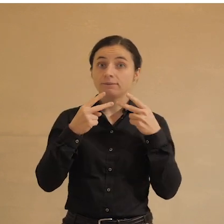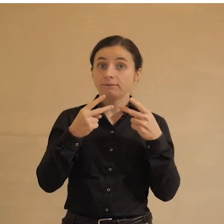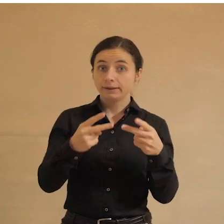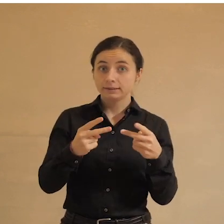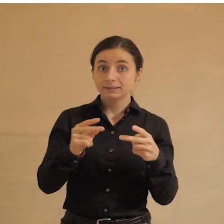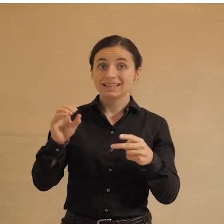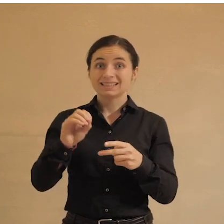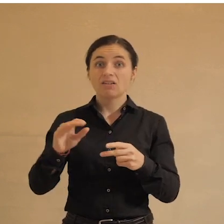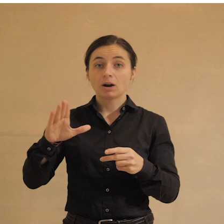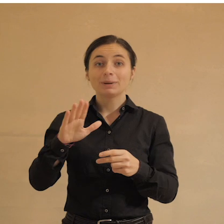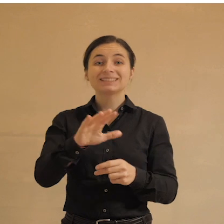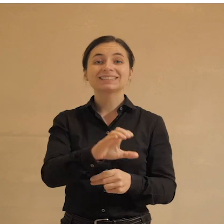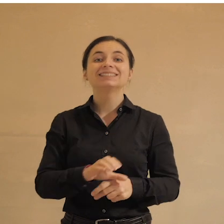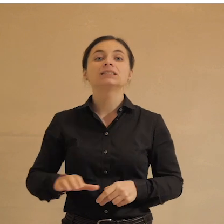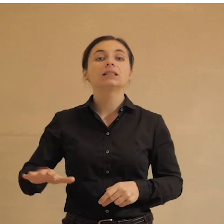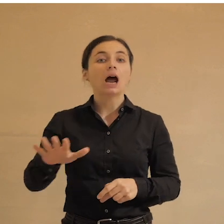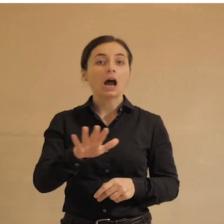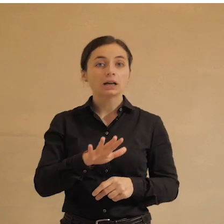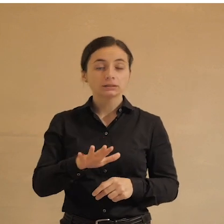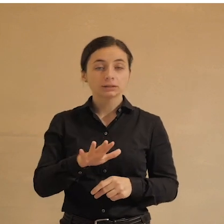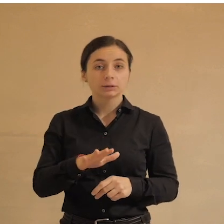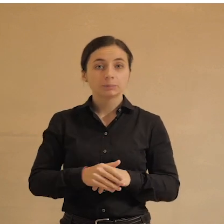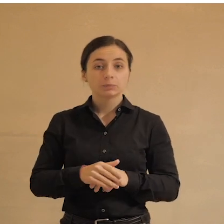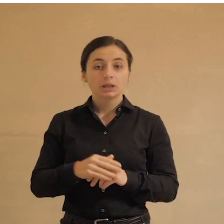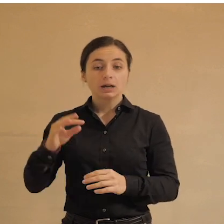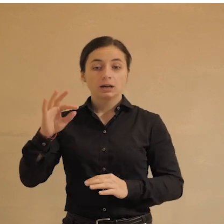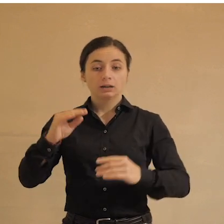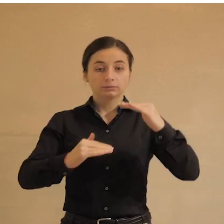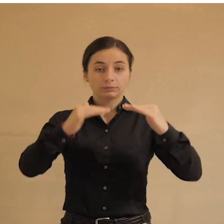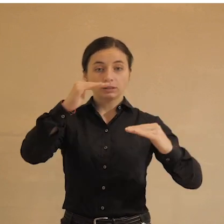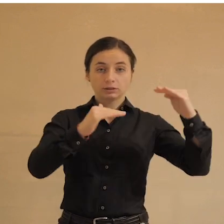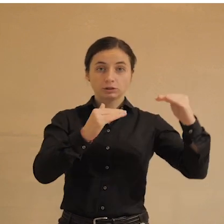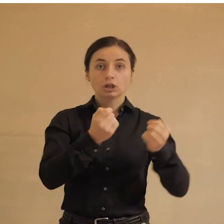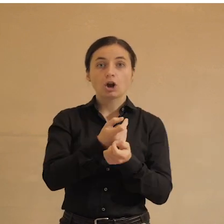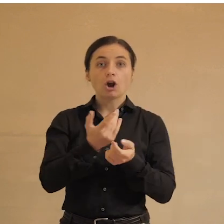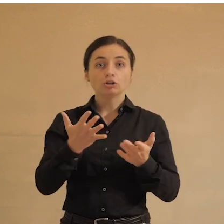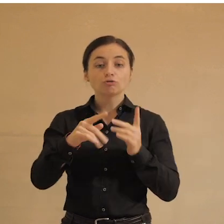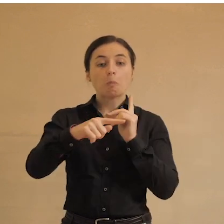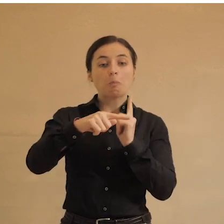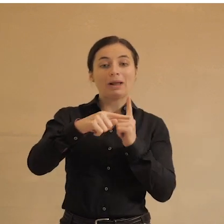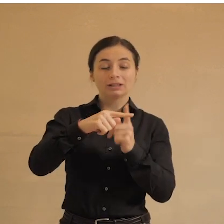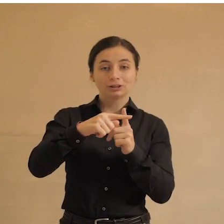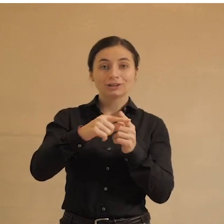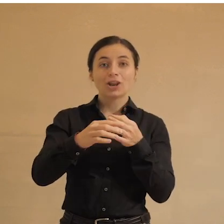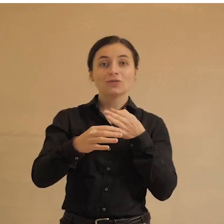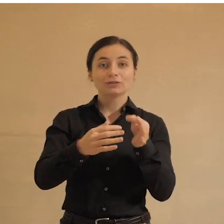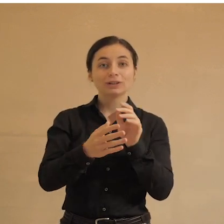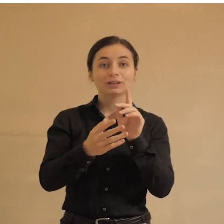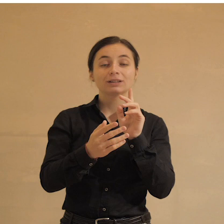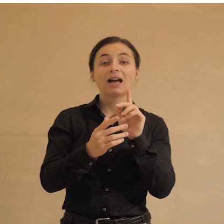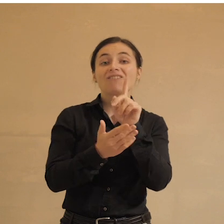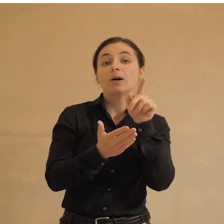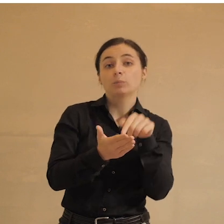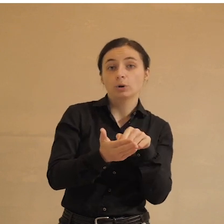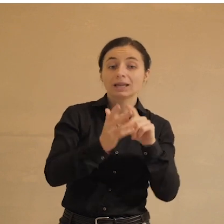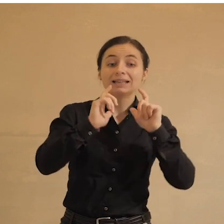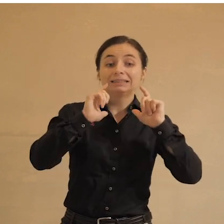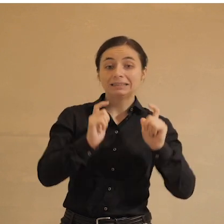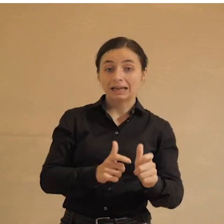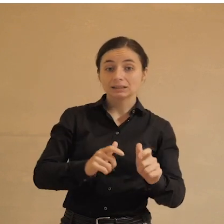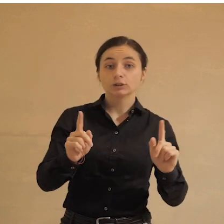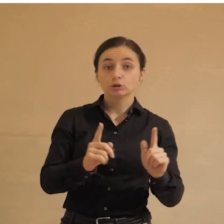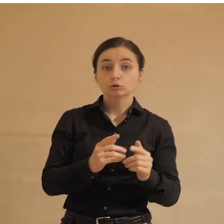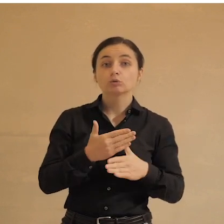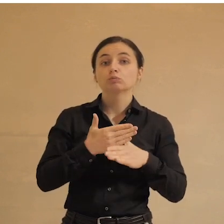европейские страны, ранжированные по количеству положительного ответа на вопрос в согласии с тезисом о том, что при